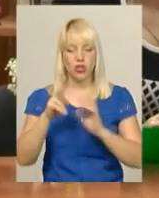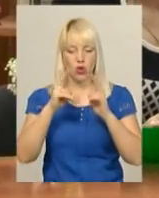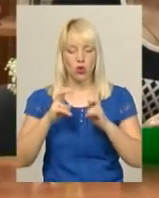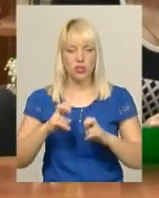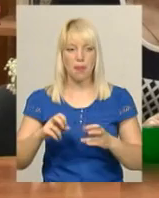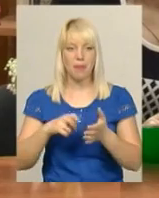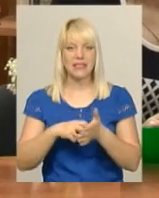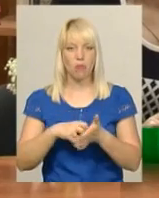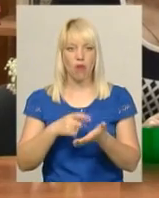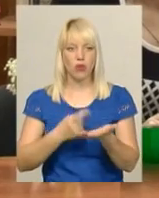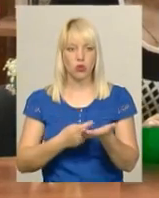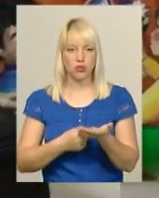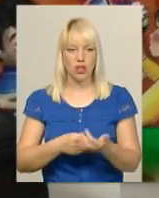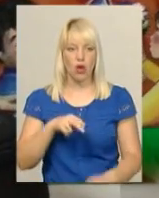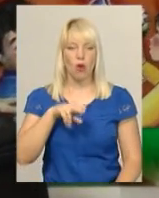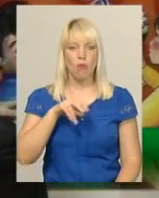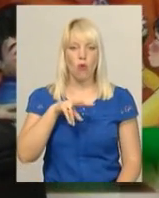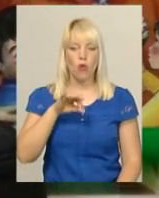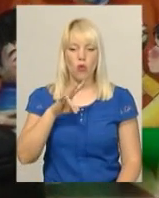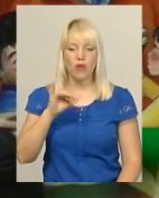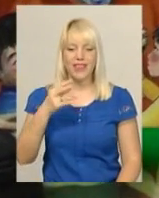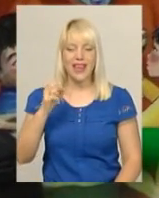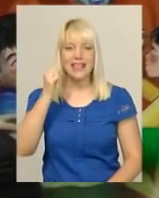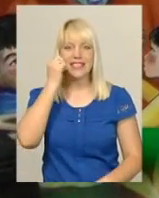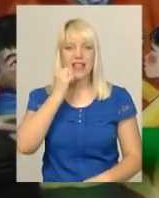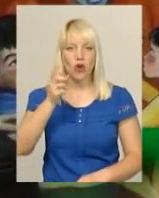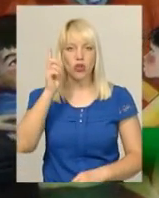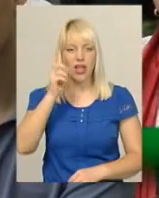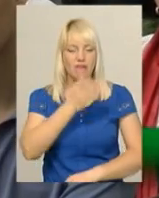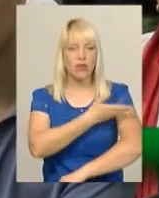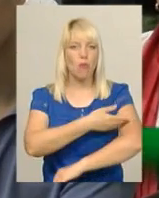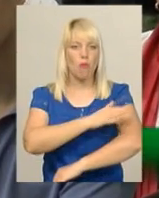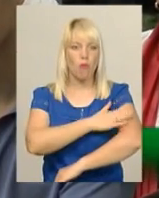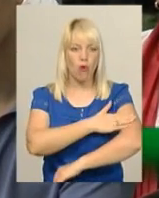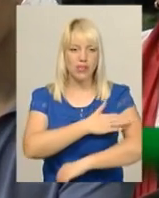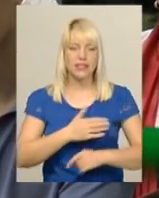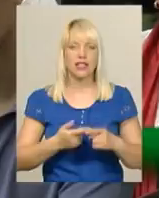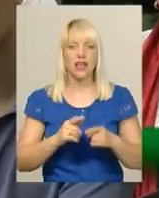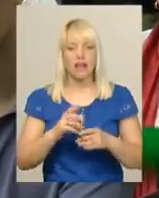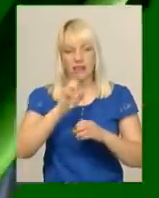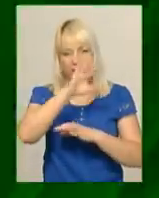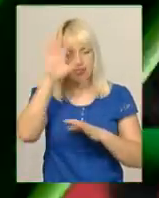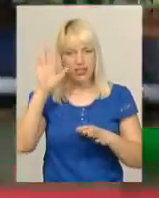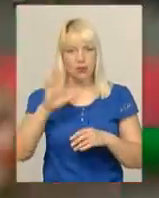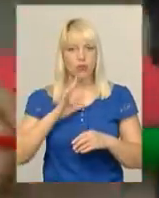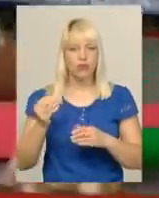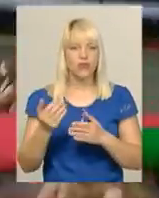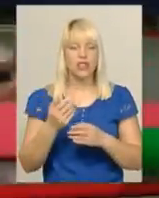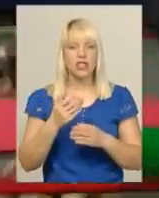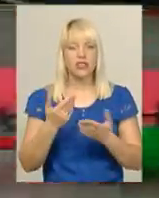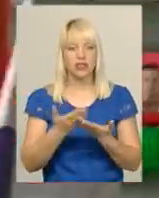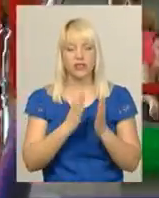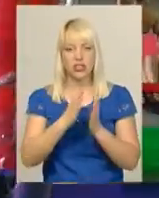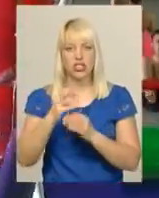День полоній у Хмельницькому. Стародавнє польське весілля відтворили в обласній бібліотеці для дітей імені Шевченка. Новини